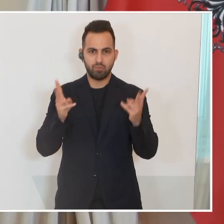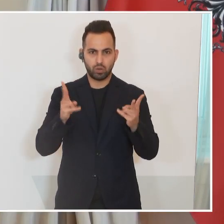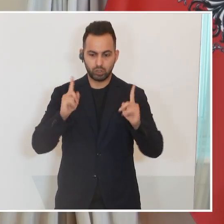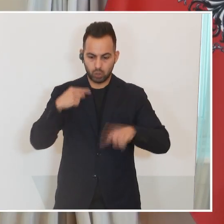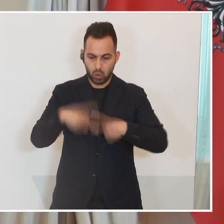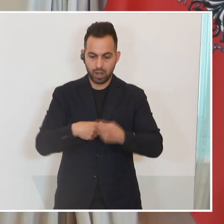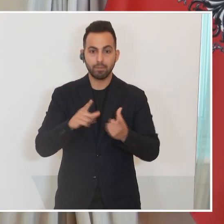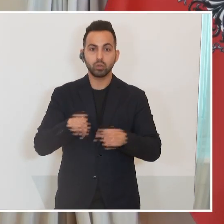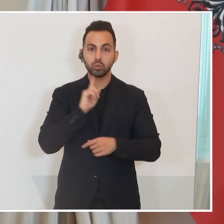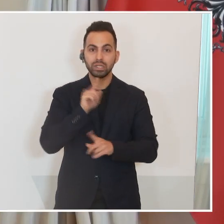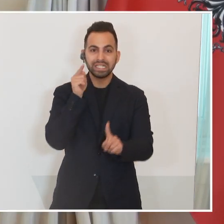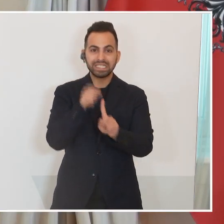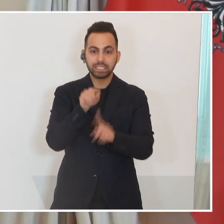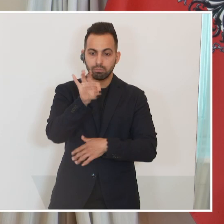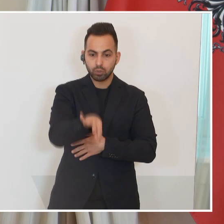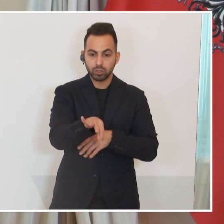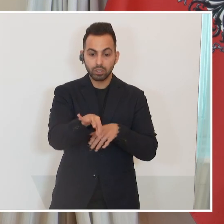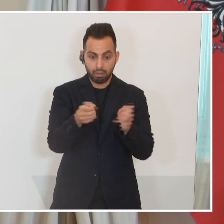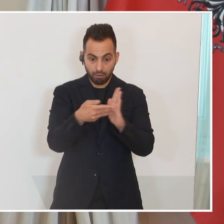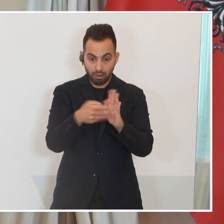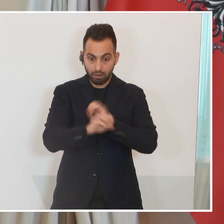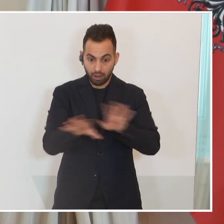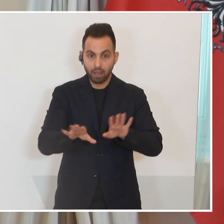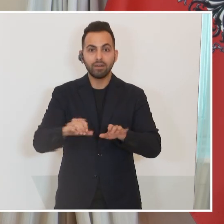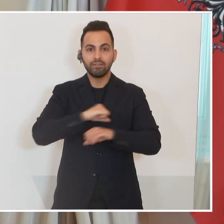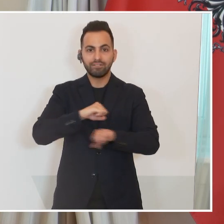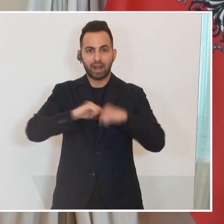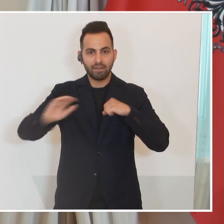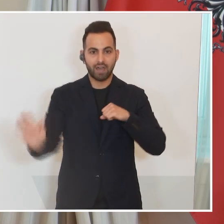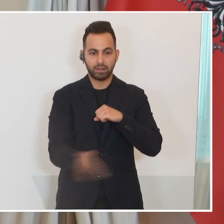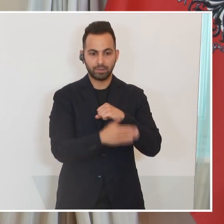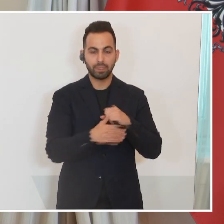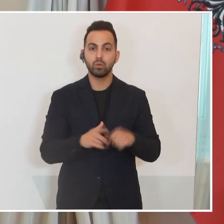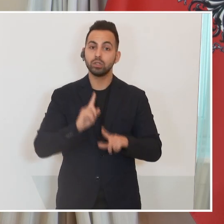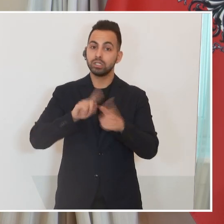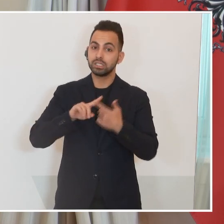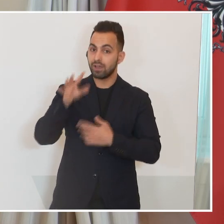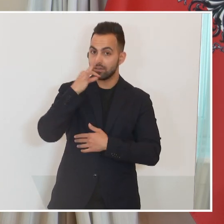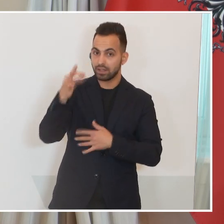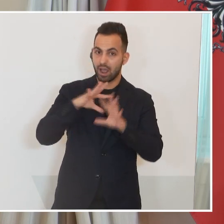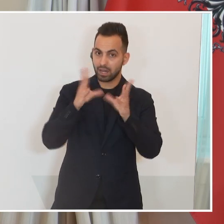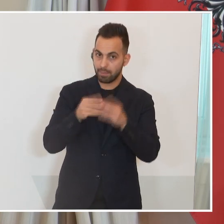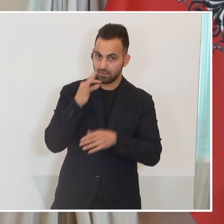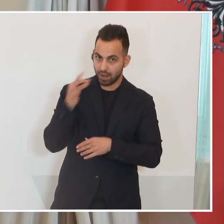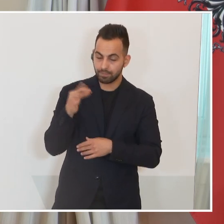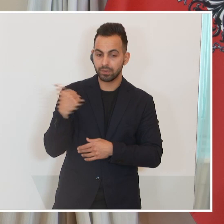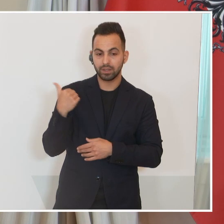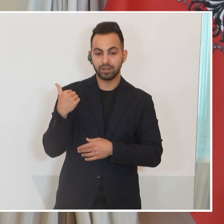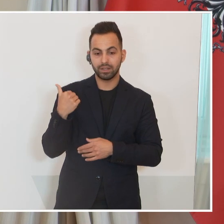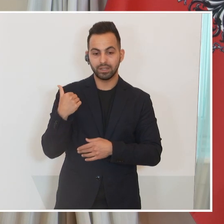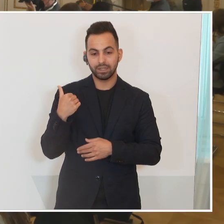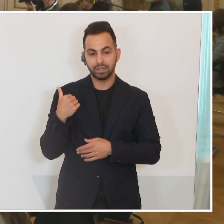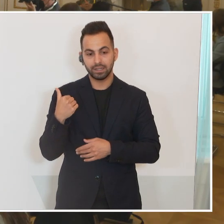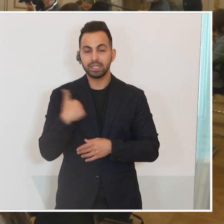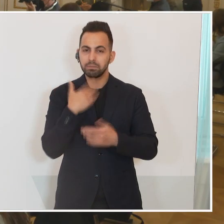dass man nur mehr Zielpunkte definiert, wenn der Zielpunkt klar ist, freie Fahrt für die LKW. Und die zweite allgemeinere Frage. Sie haben ja eine, ich will es